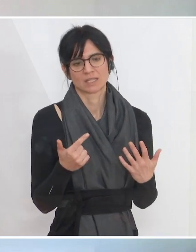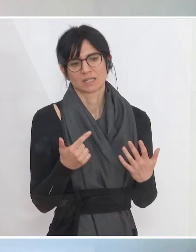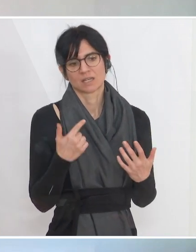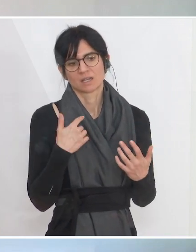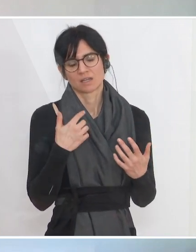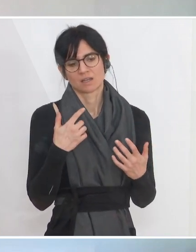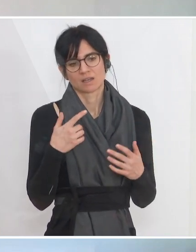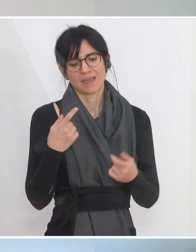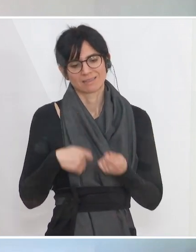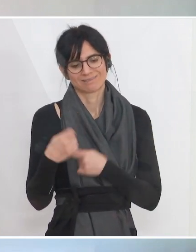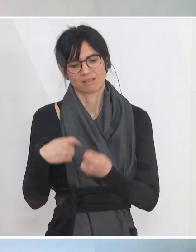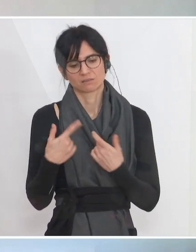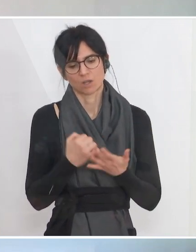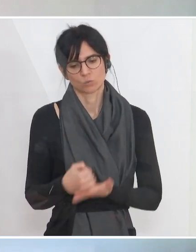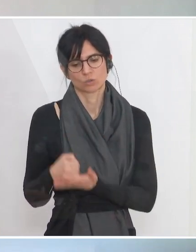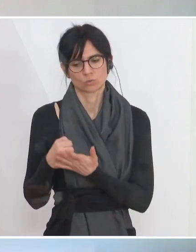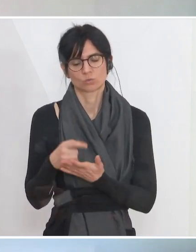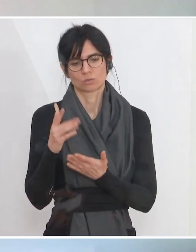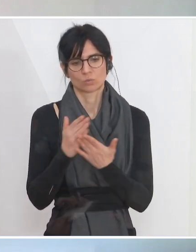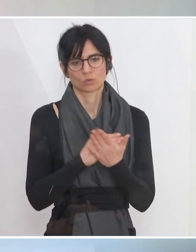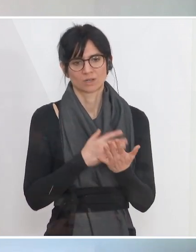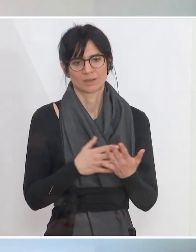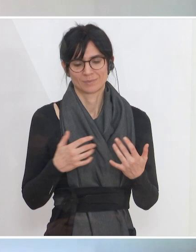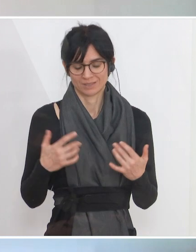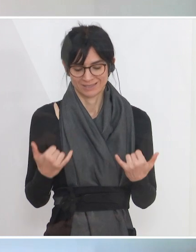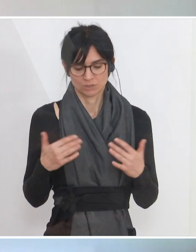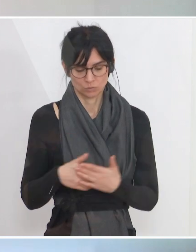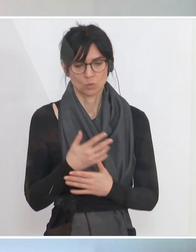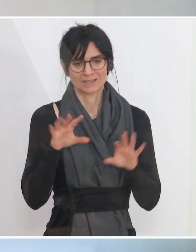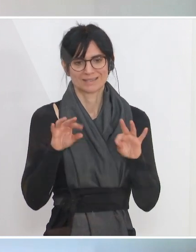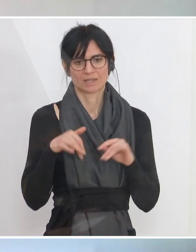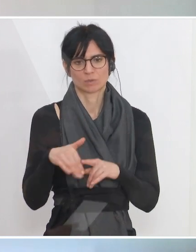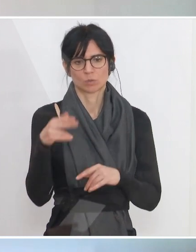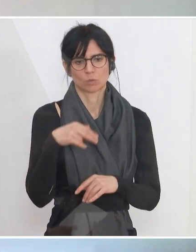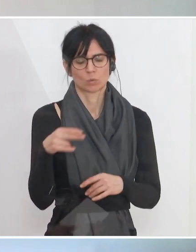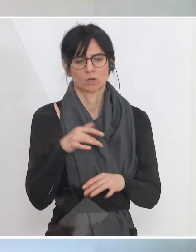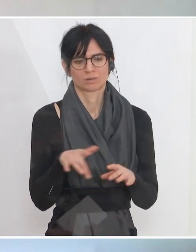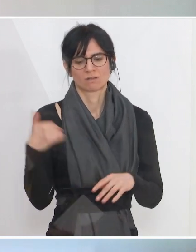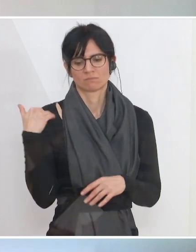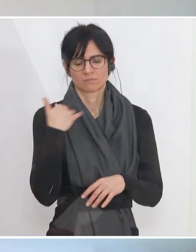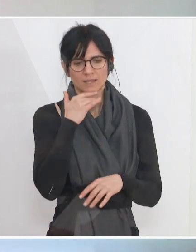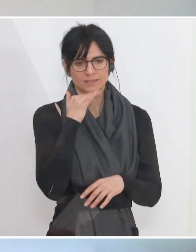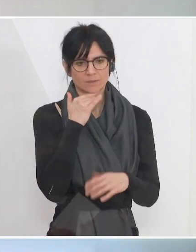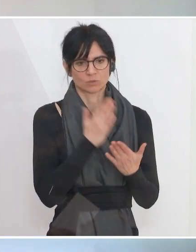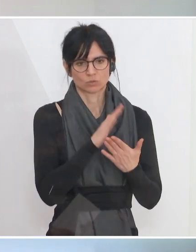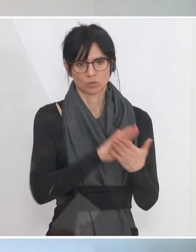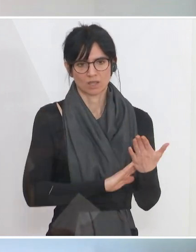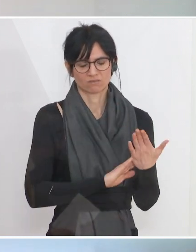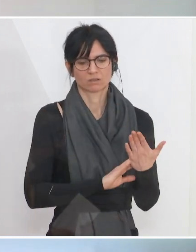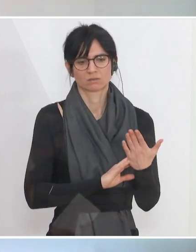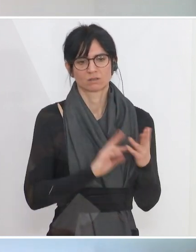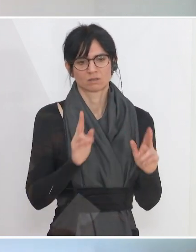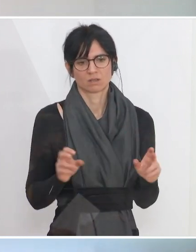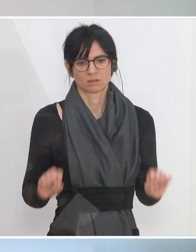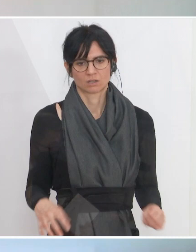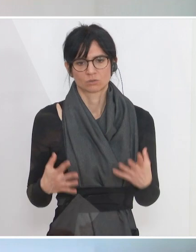Händler unterstützt worden. Mit dem Programm jetzt, den 10 Millionen Euro, haben wir am Samstag begonnen. Und ich kann Ihnen die